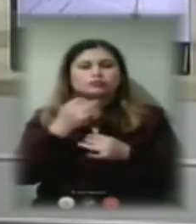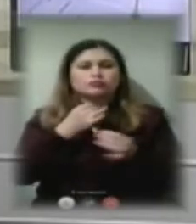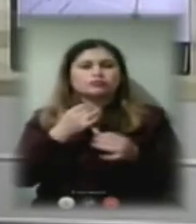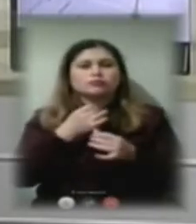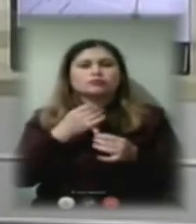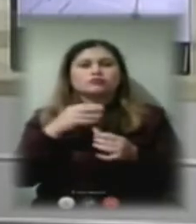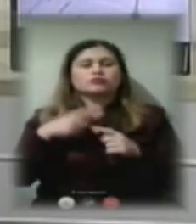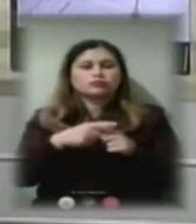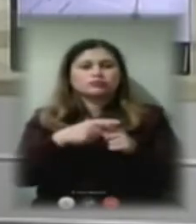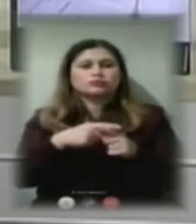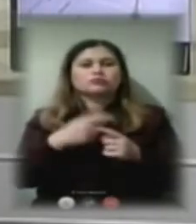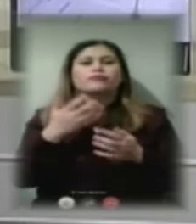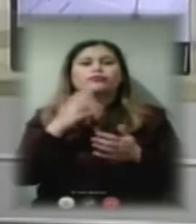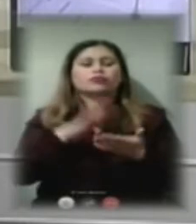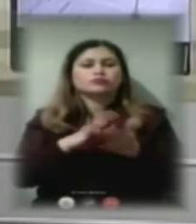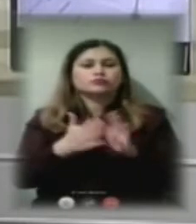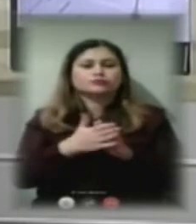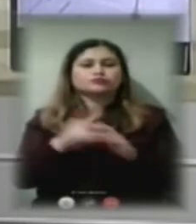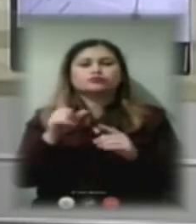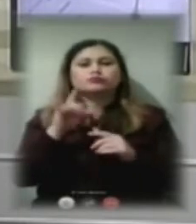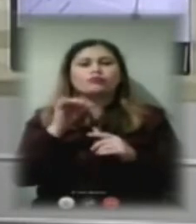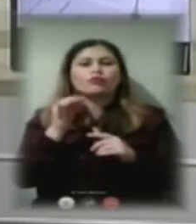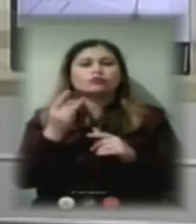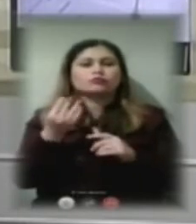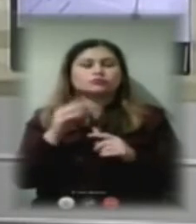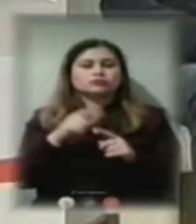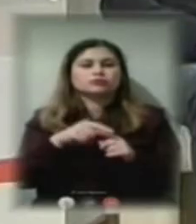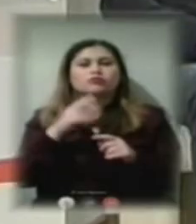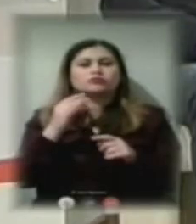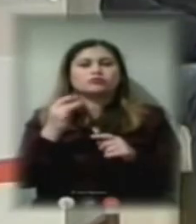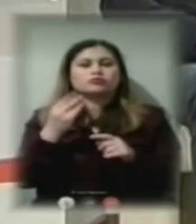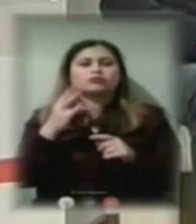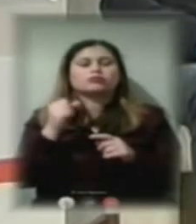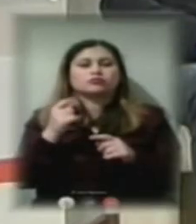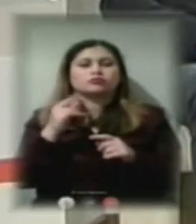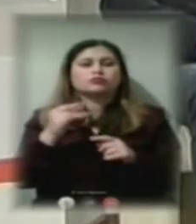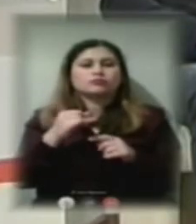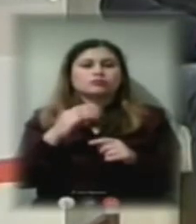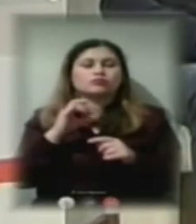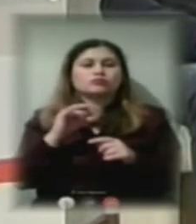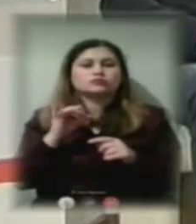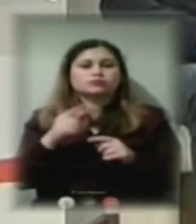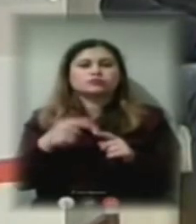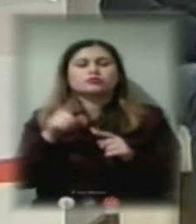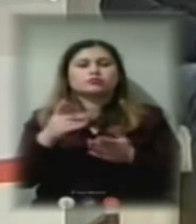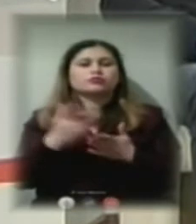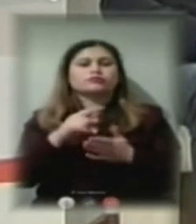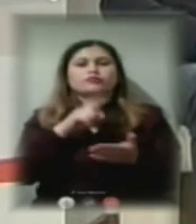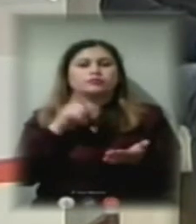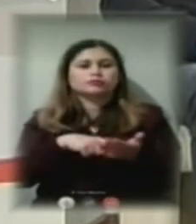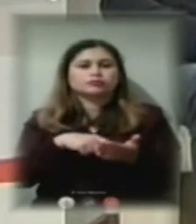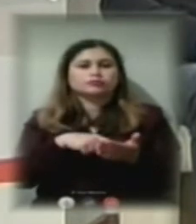умови, щодо реконструкції котельні на мікрорайоні Острів. Тому що там є питання і по